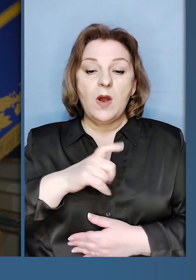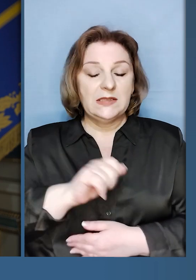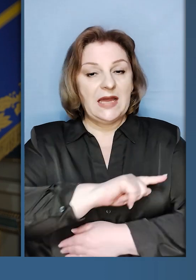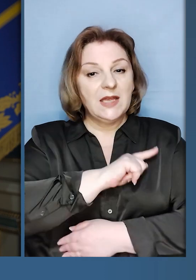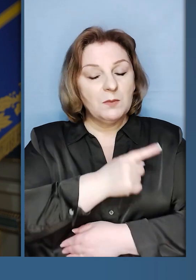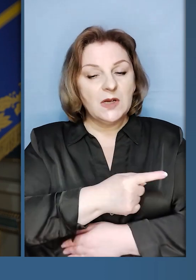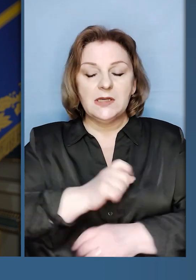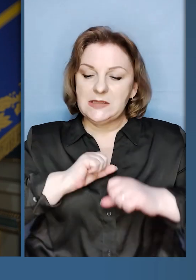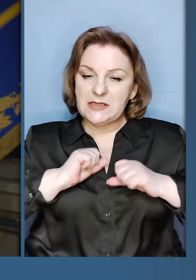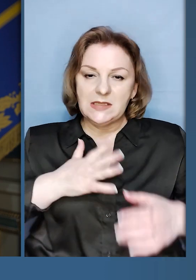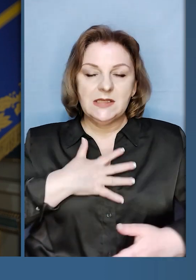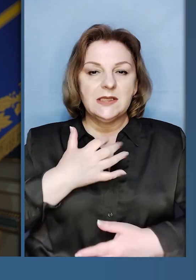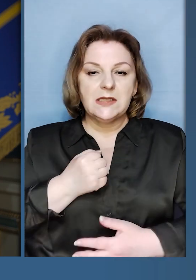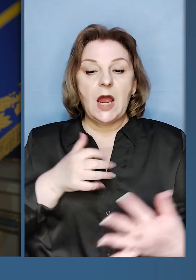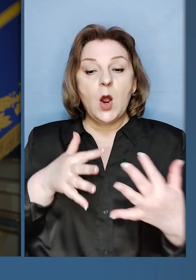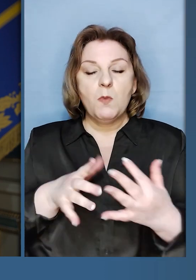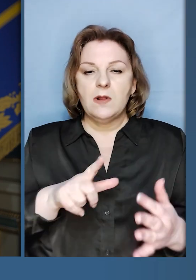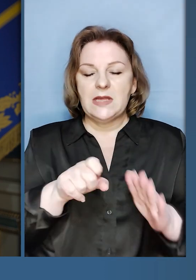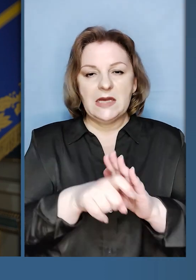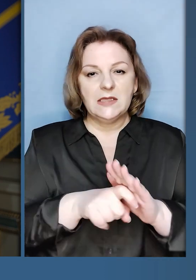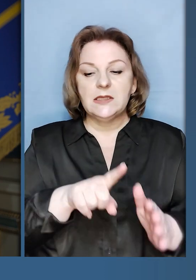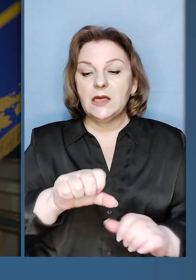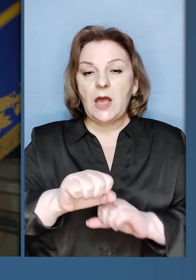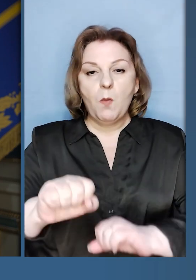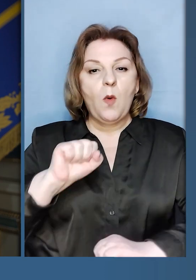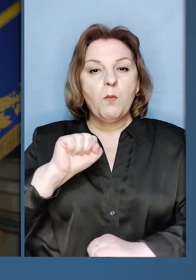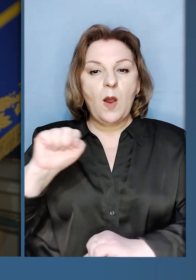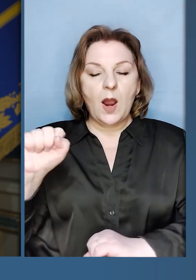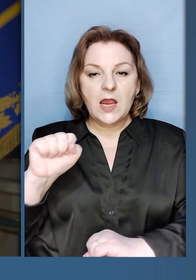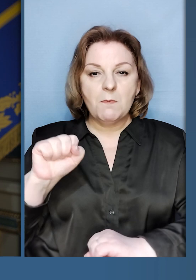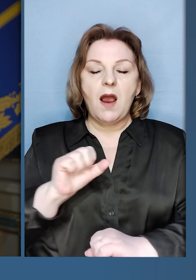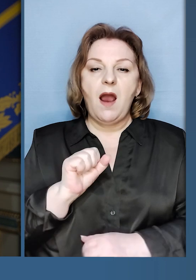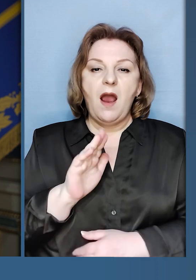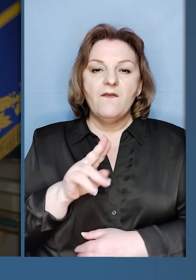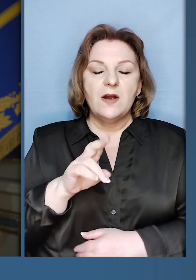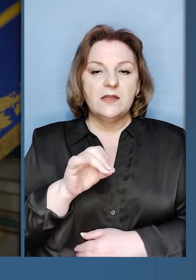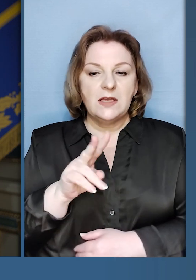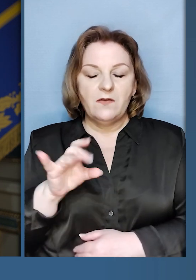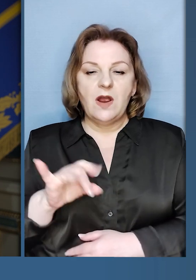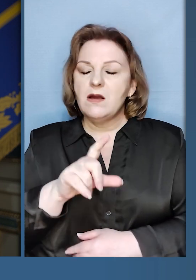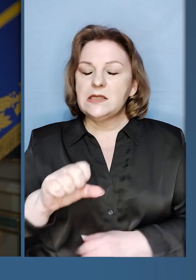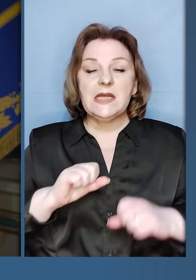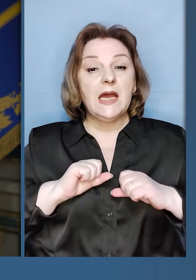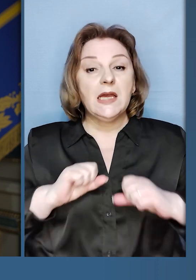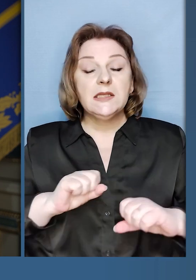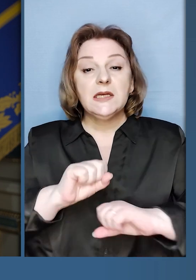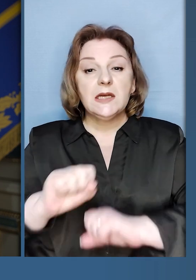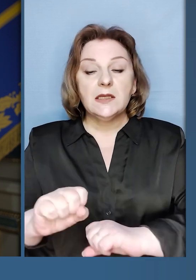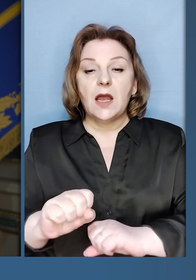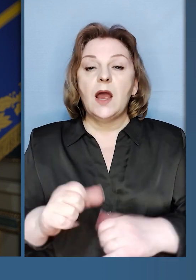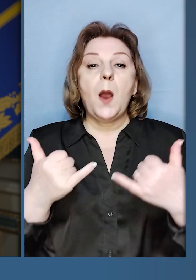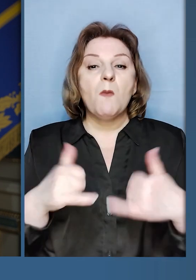Подякуємо за міцність і силу у битві за Донбас, за оборону Бахмута та Авдіївки, за героїчний